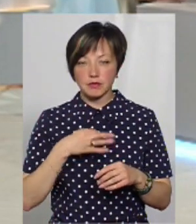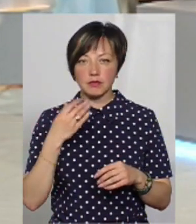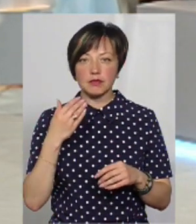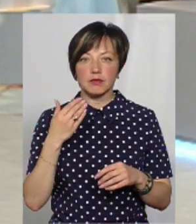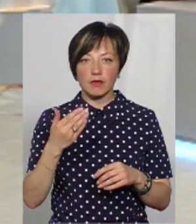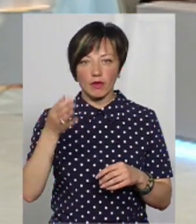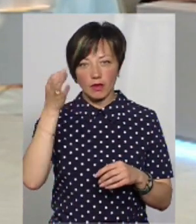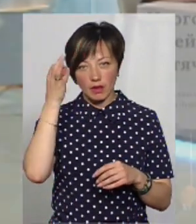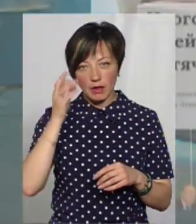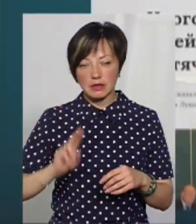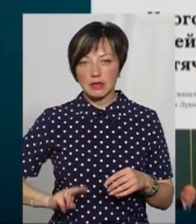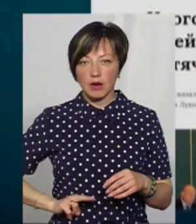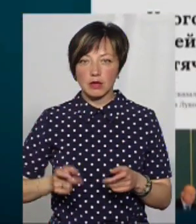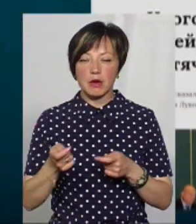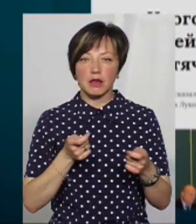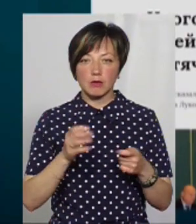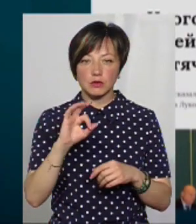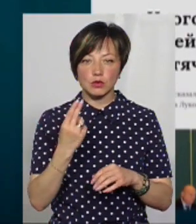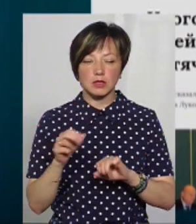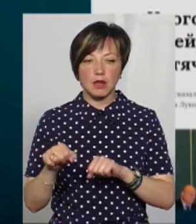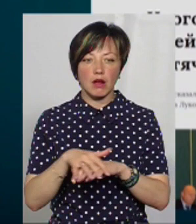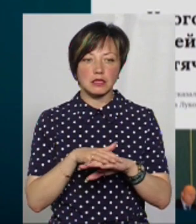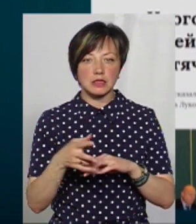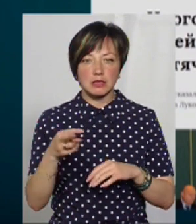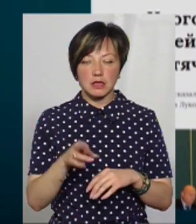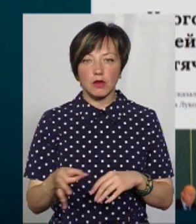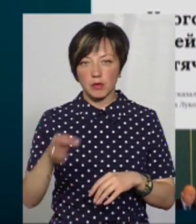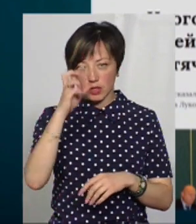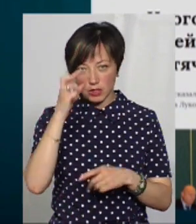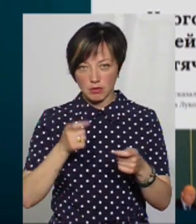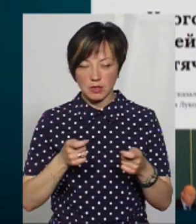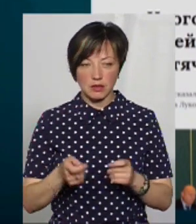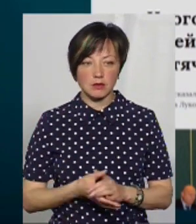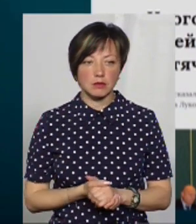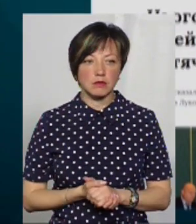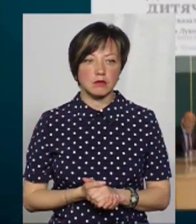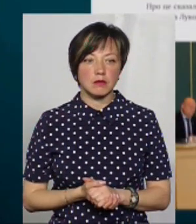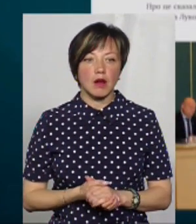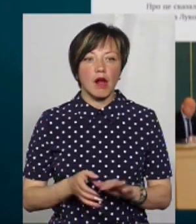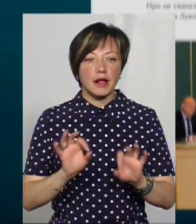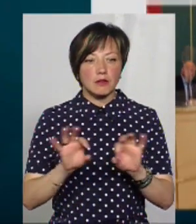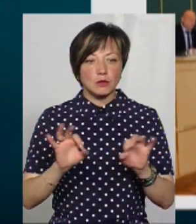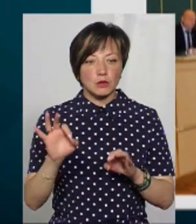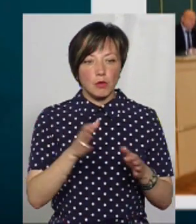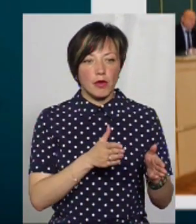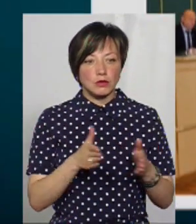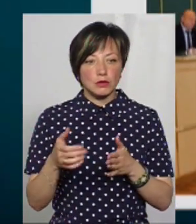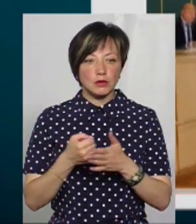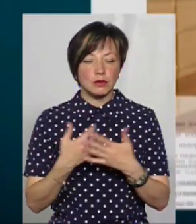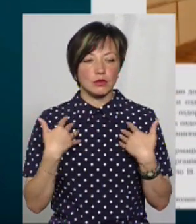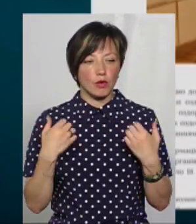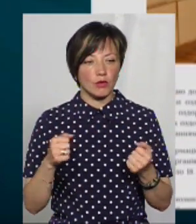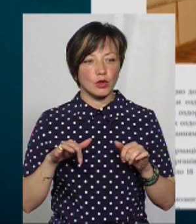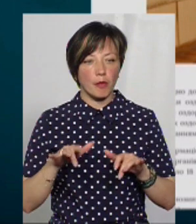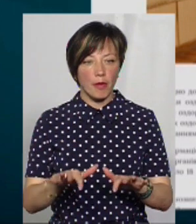згадували. І про це казала директор департаменту соцзахисту населення обласної державної адміністрації Світлана Лукомська, інформуючи про підготовку до здоров